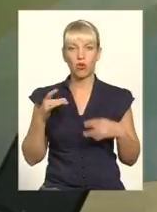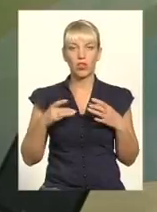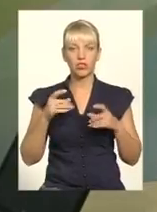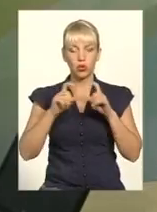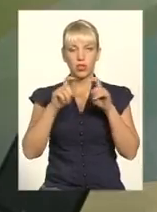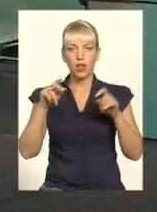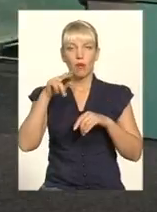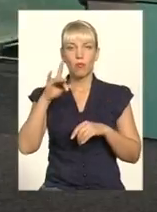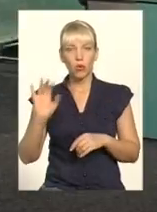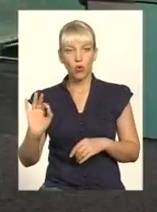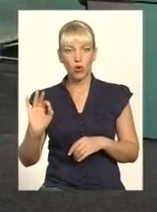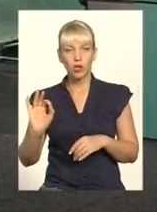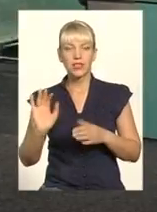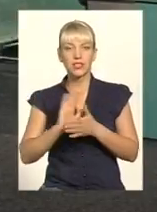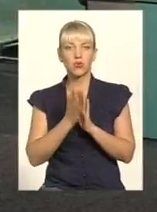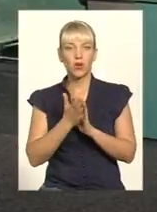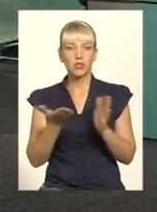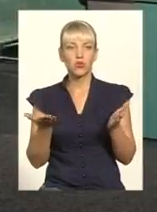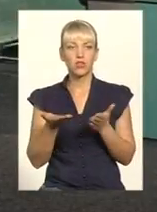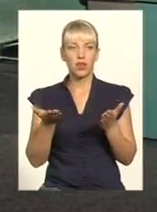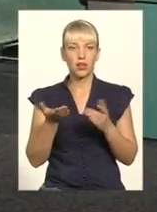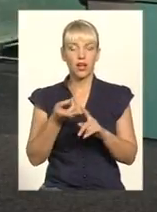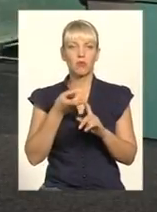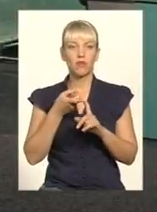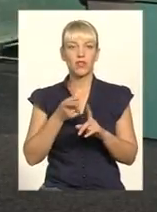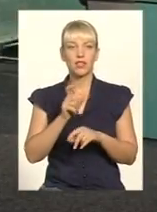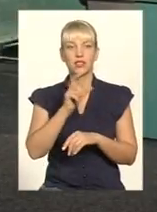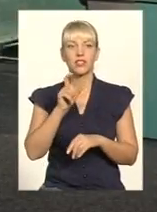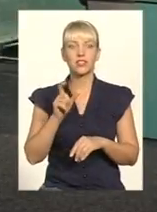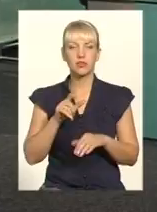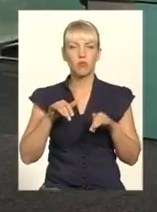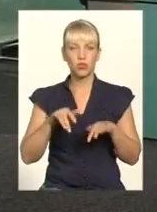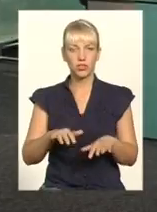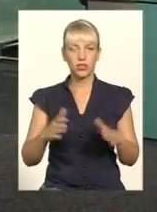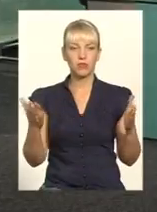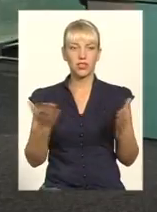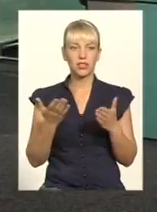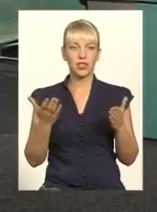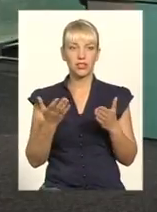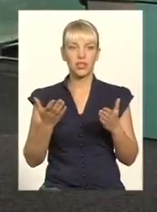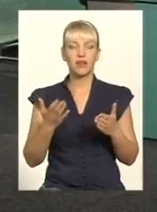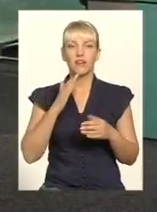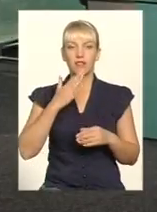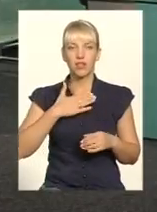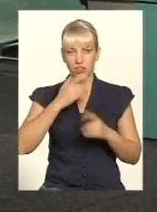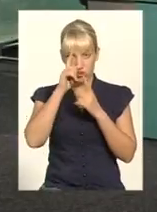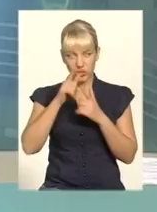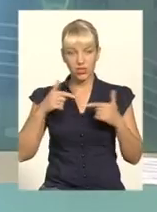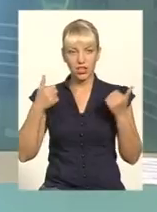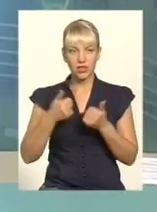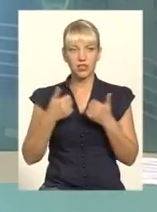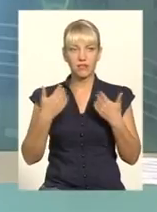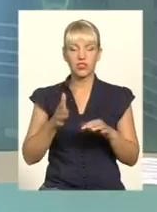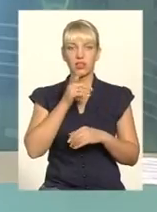про ситуацію, яка пов'язана із подіями, які у нашій країні вже